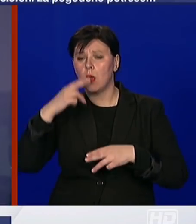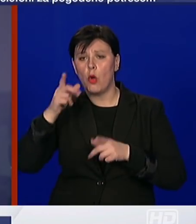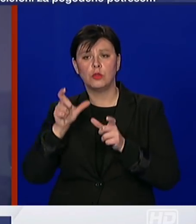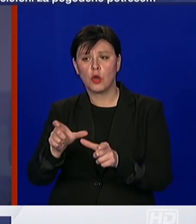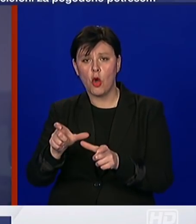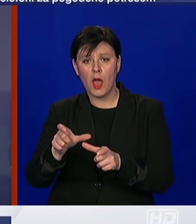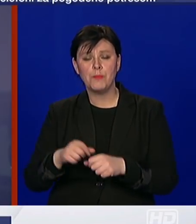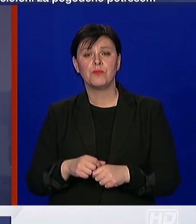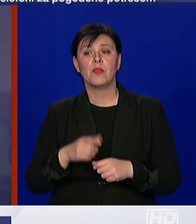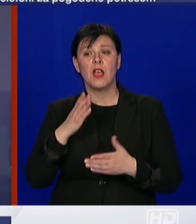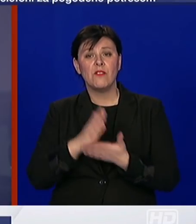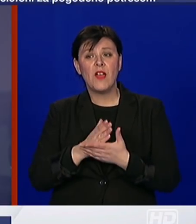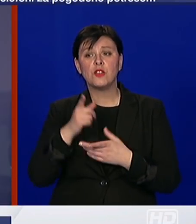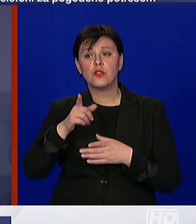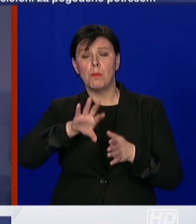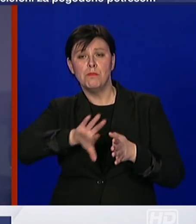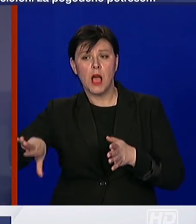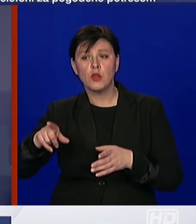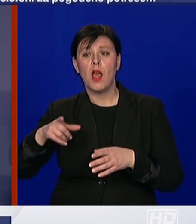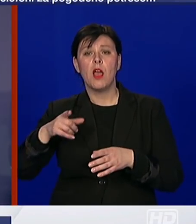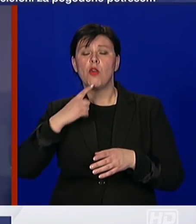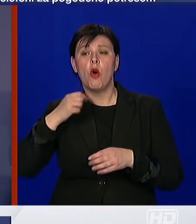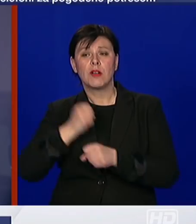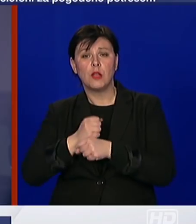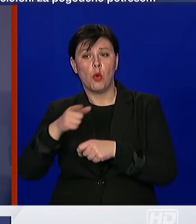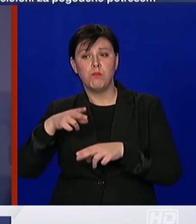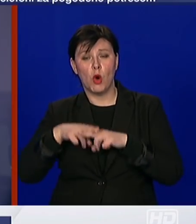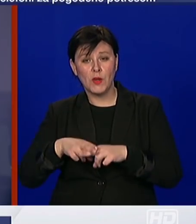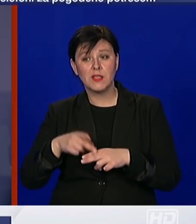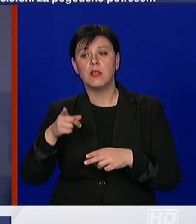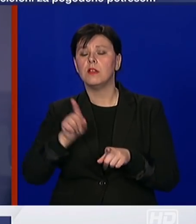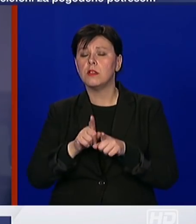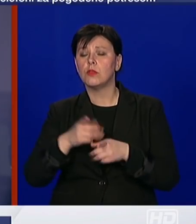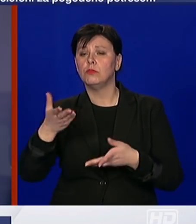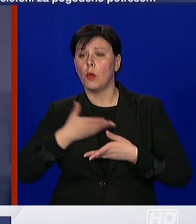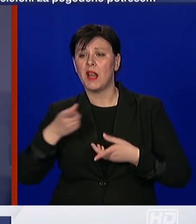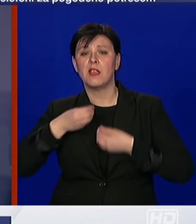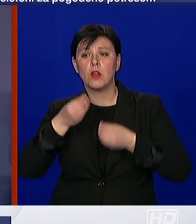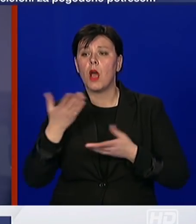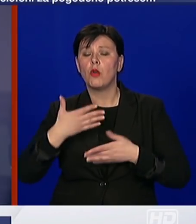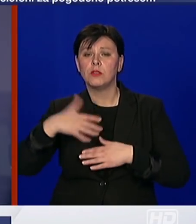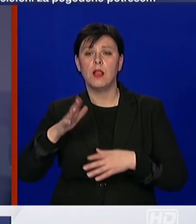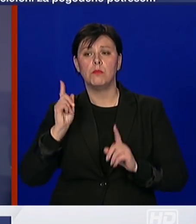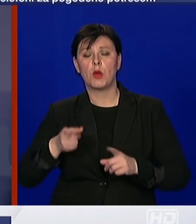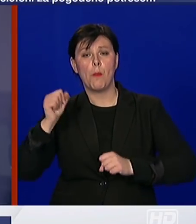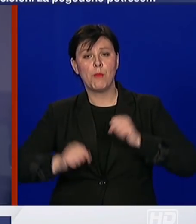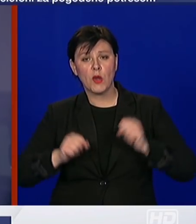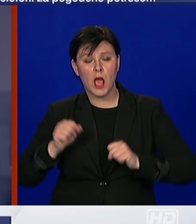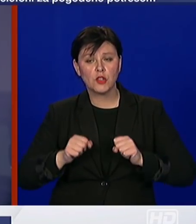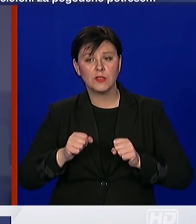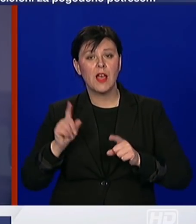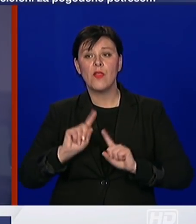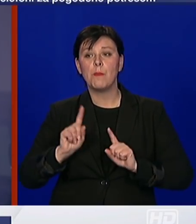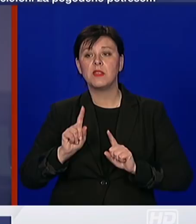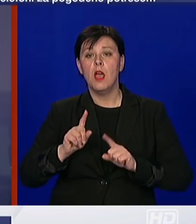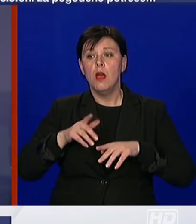klasificirali, djelatnike i osoblje bolnica i svi su dobili uputstvo kako se dalje trebaju ponašati da se širenje